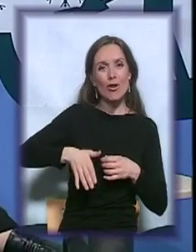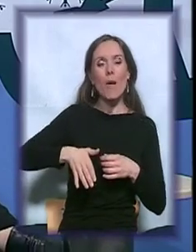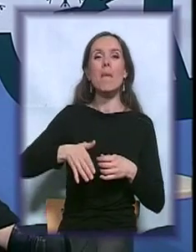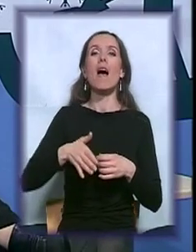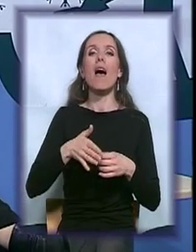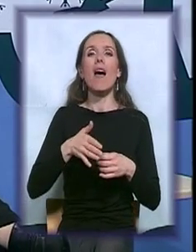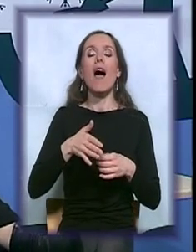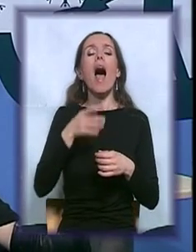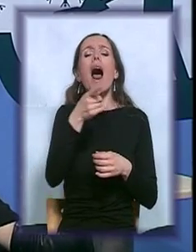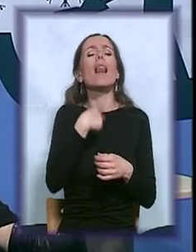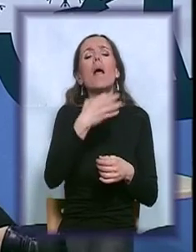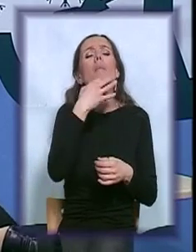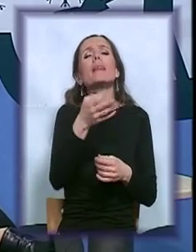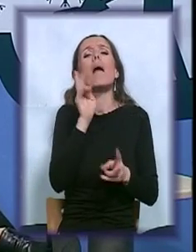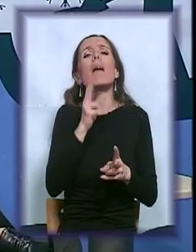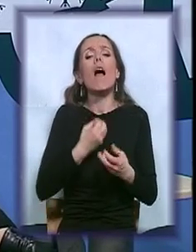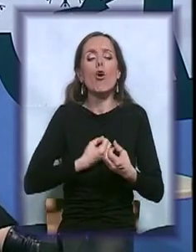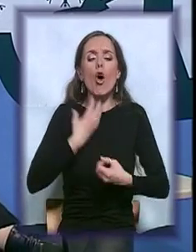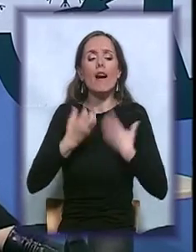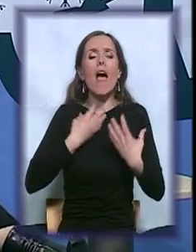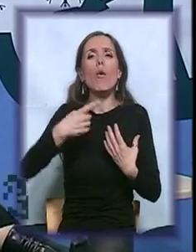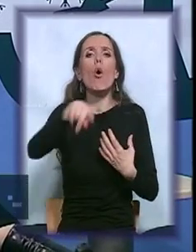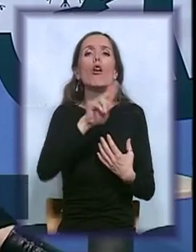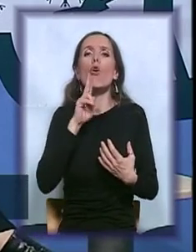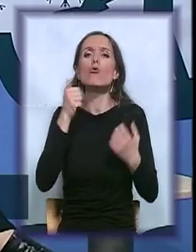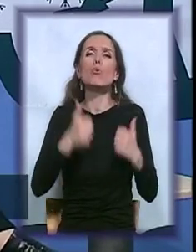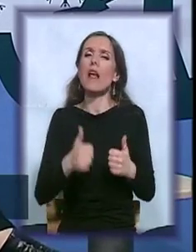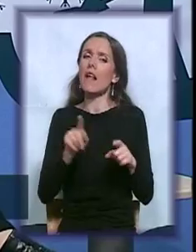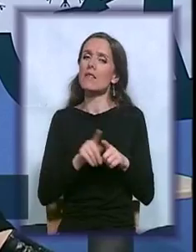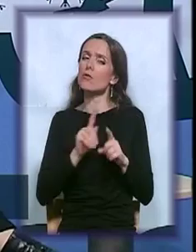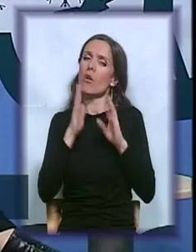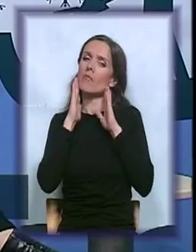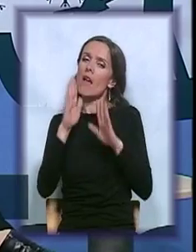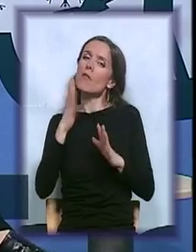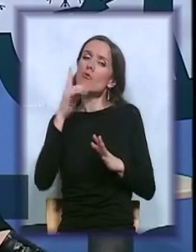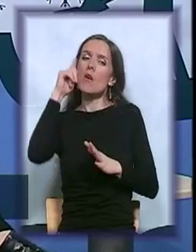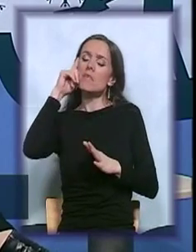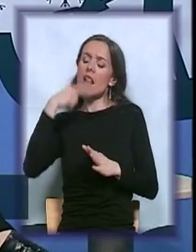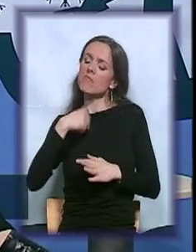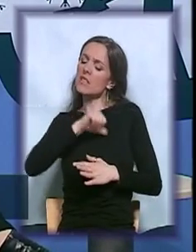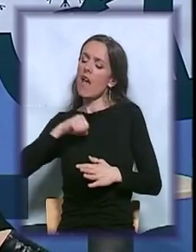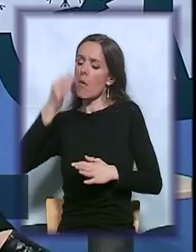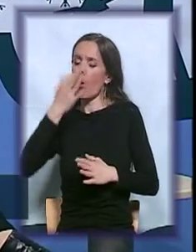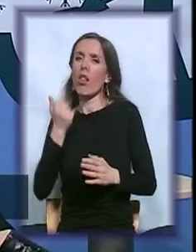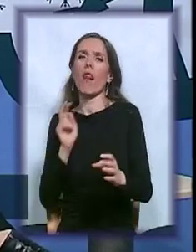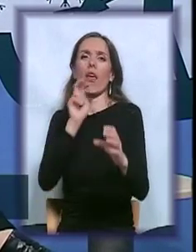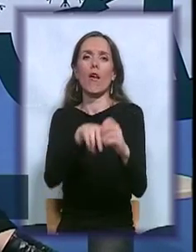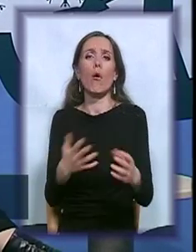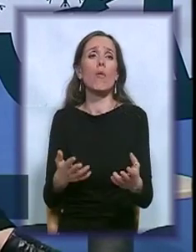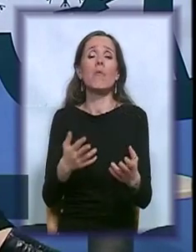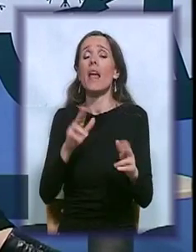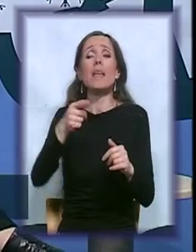Kako reaguju oni koji možda i dan danas su nevene tome? Mislim, i dan danas misle da će mnogo više ostvariti sami. I dan danas misle da